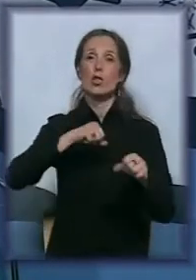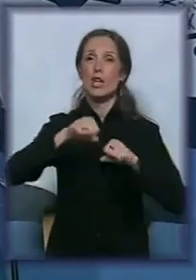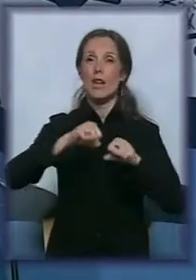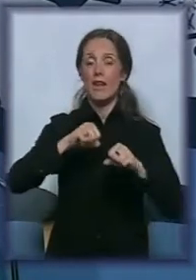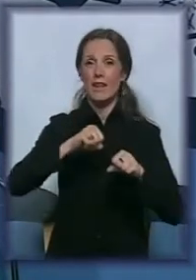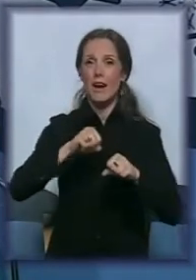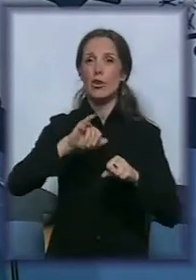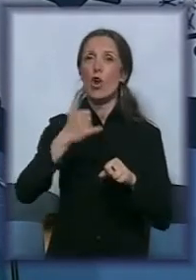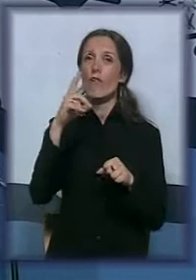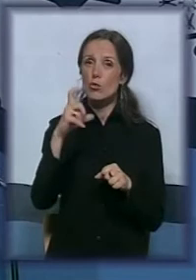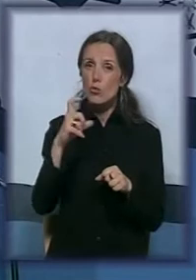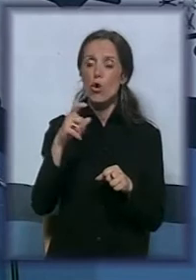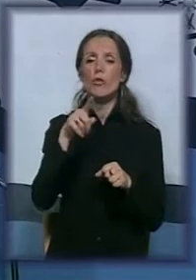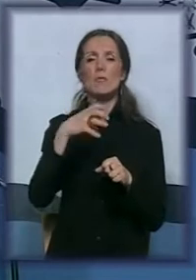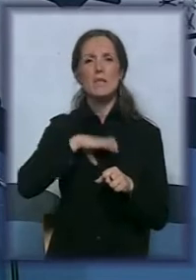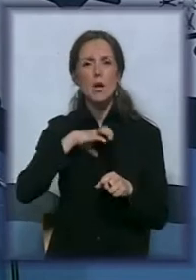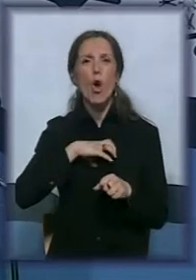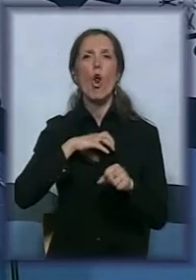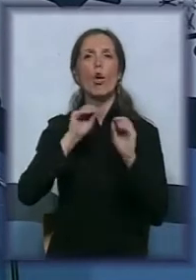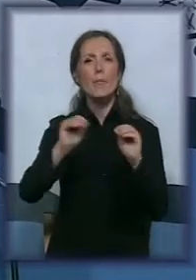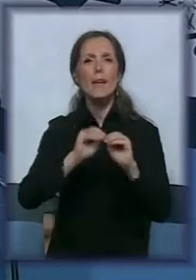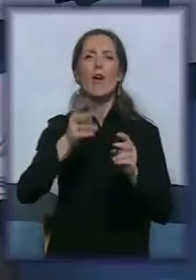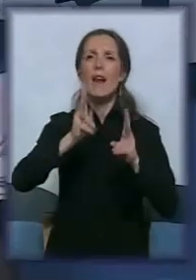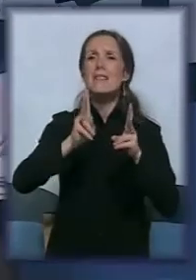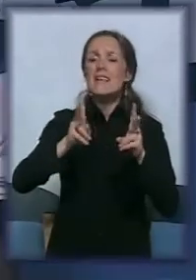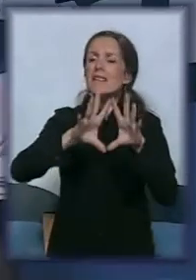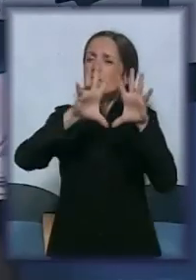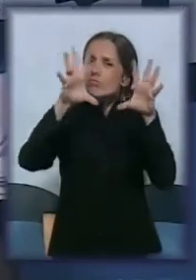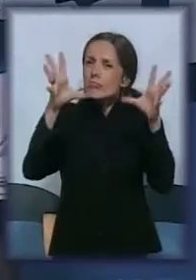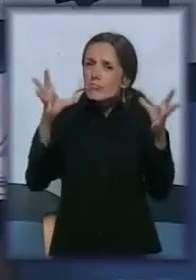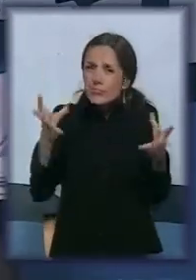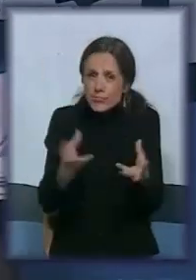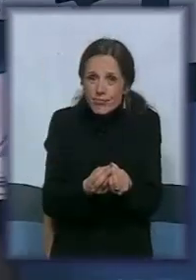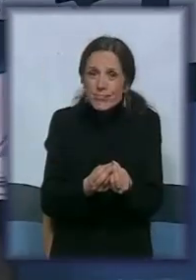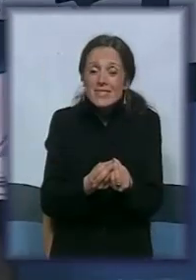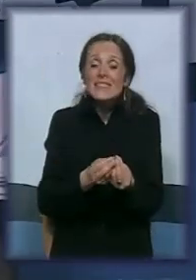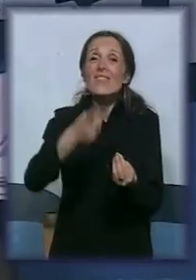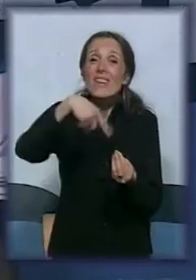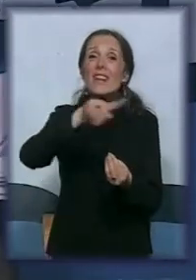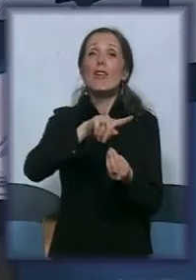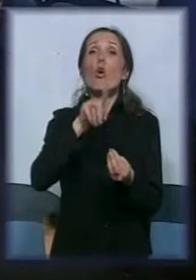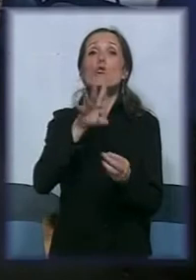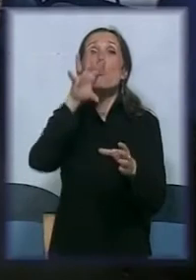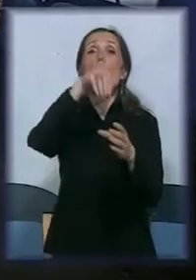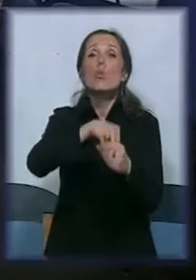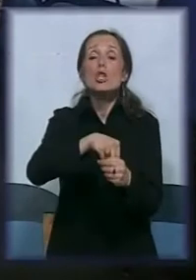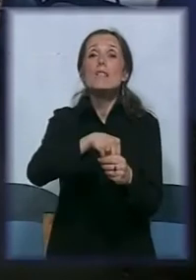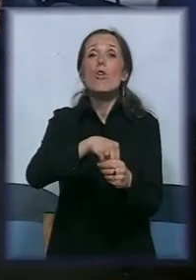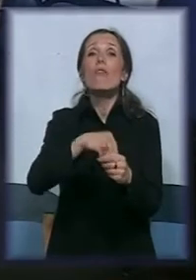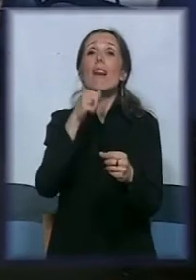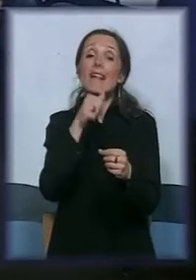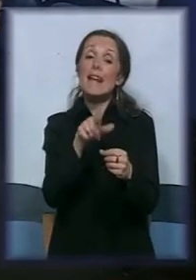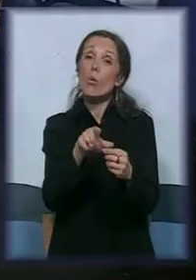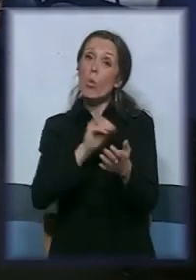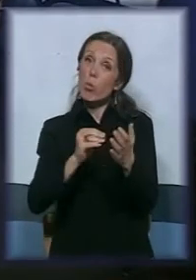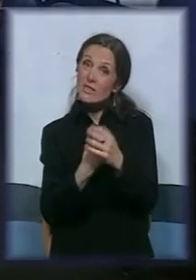Čukovića, psihologa, pedagoga, nastavnika, nastavnica, svih koji su generalno učestvovali i u stvaranju